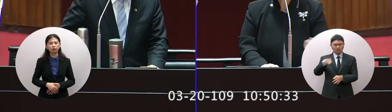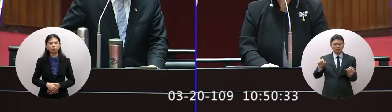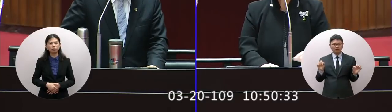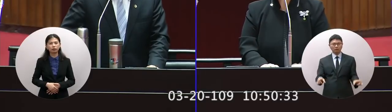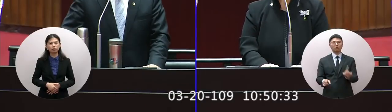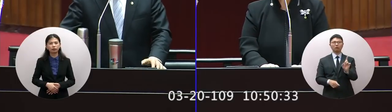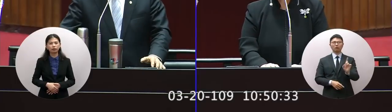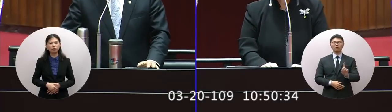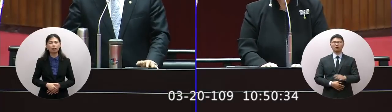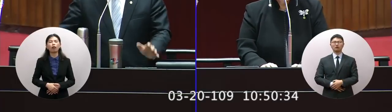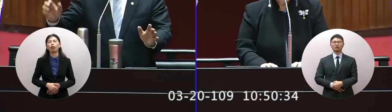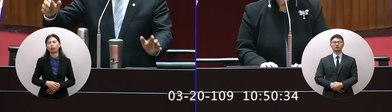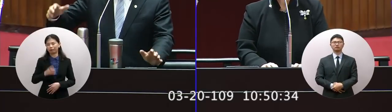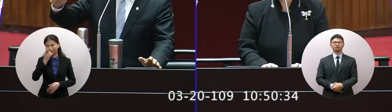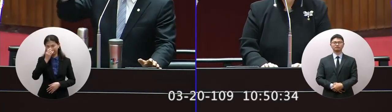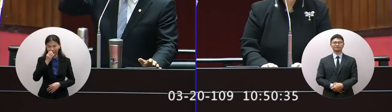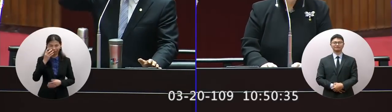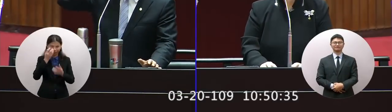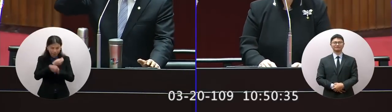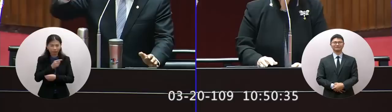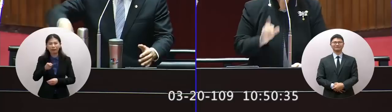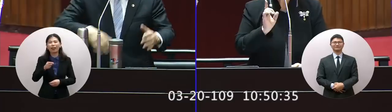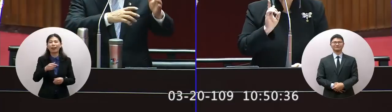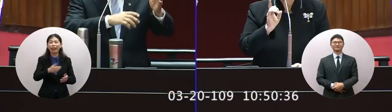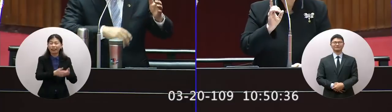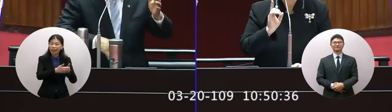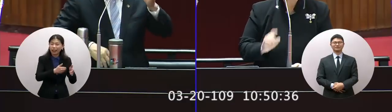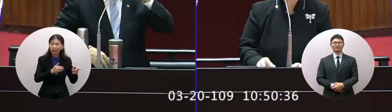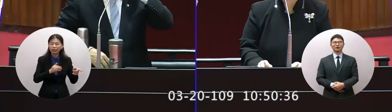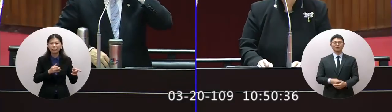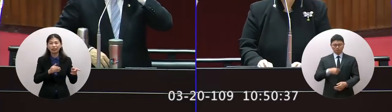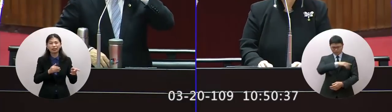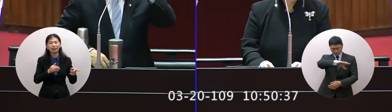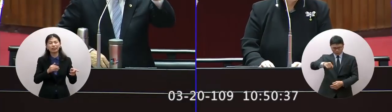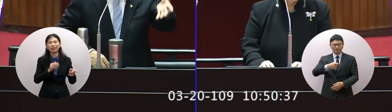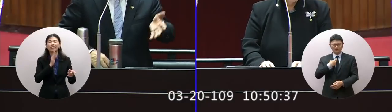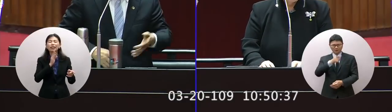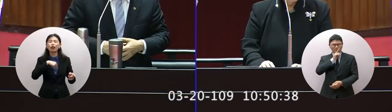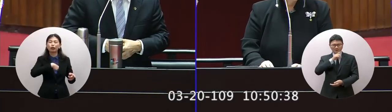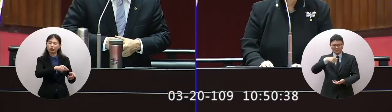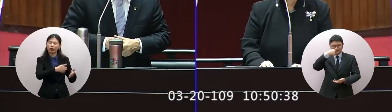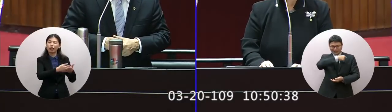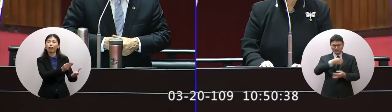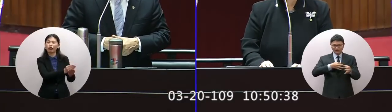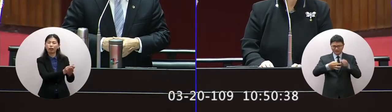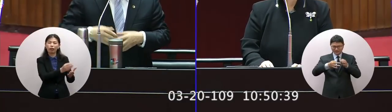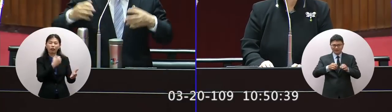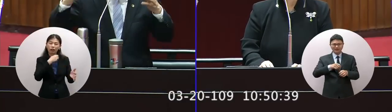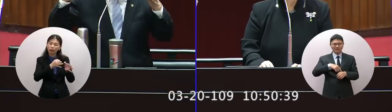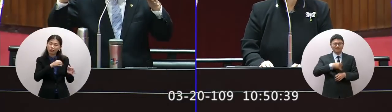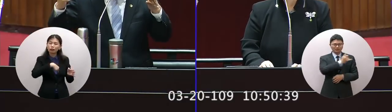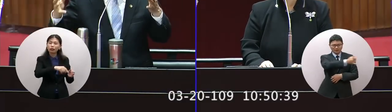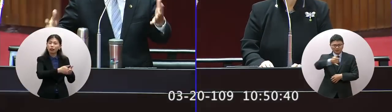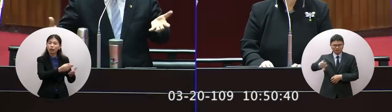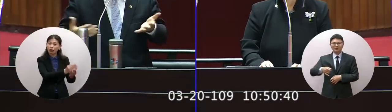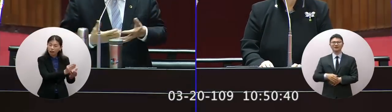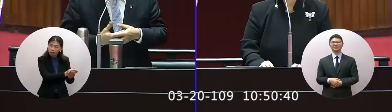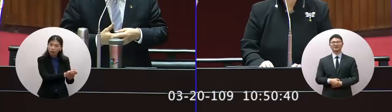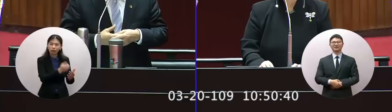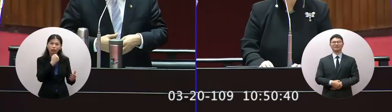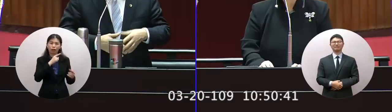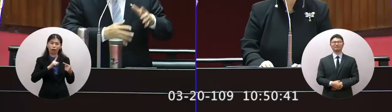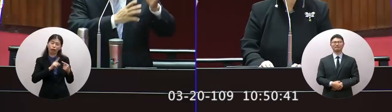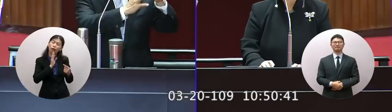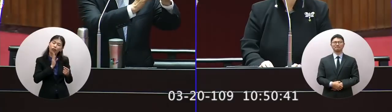有什麼不同的地方我們在說的台商都台商去中國島主台灣